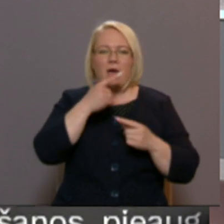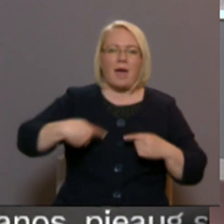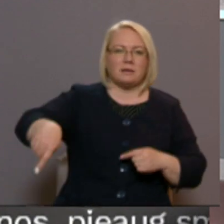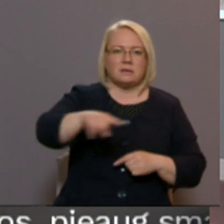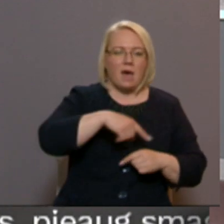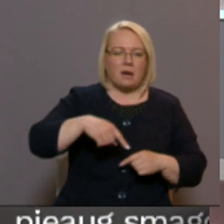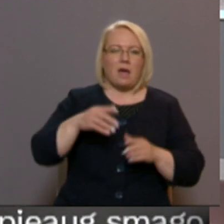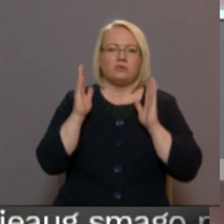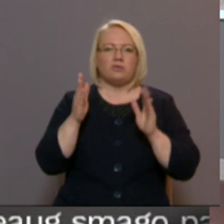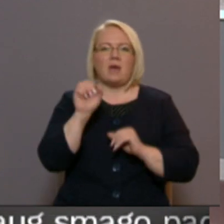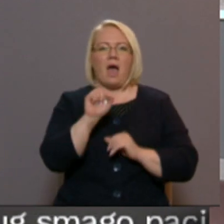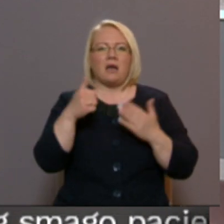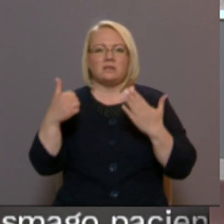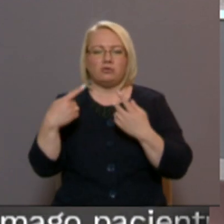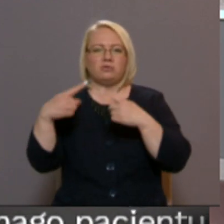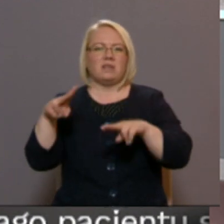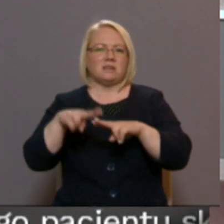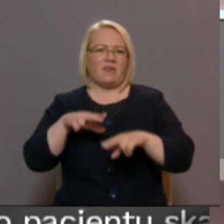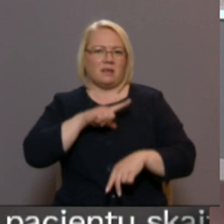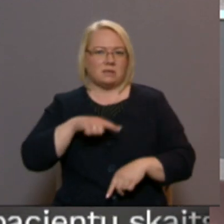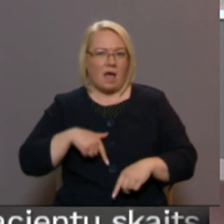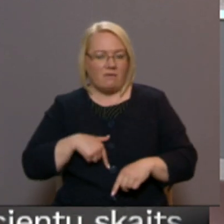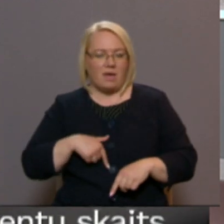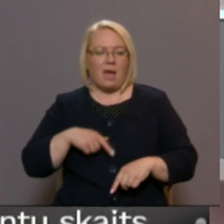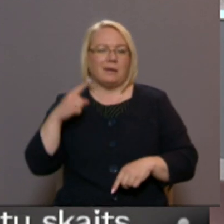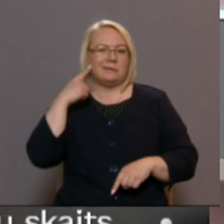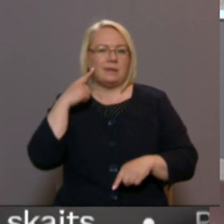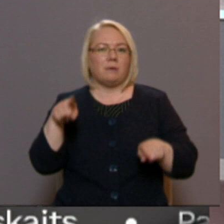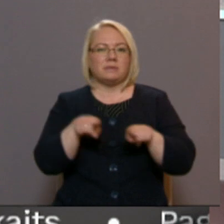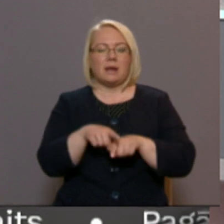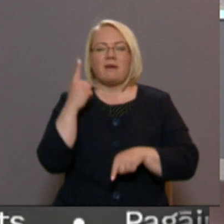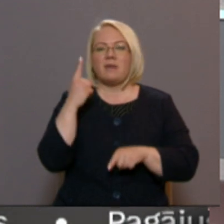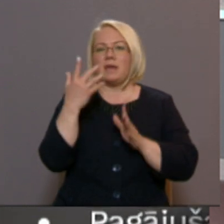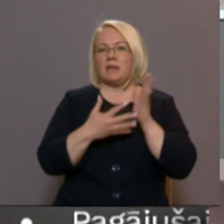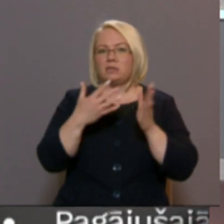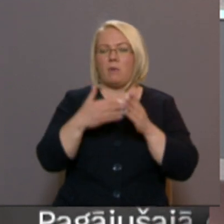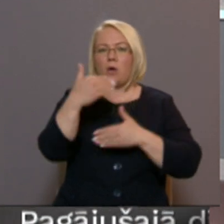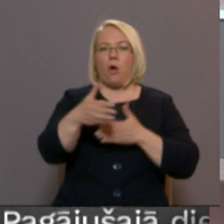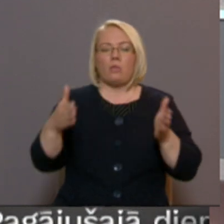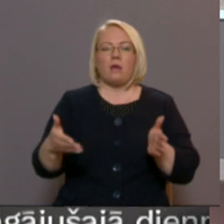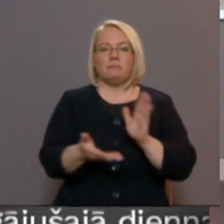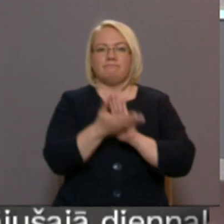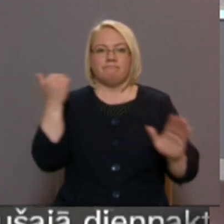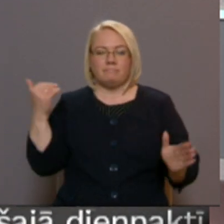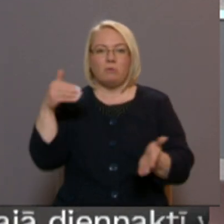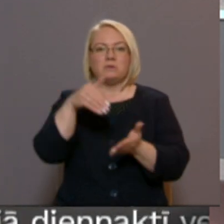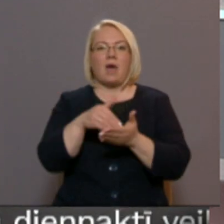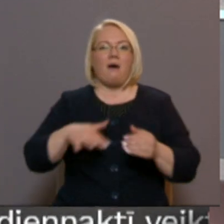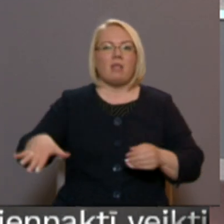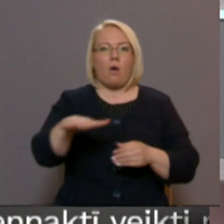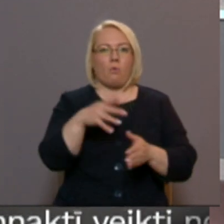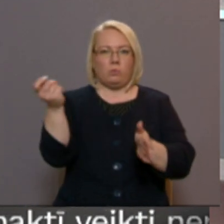gan arī citvietu Latvijā. Izskat pat pieļāvums, ka vienīgais risinājums būtu konteneres noņemtu un stāvlaukums slēgt.